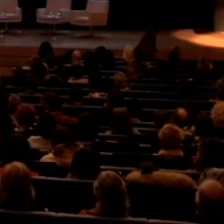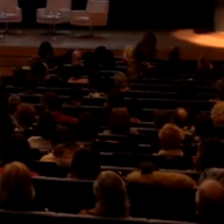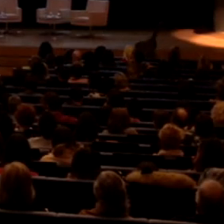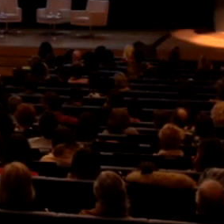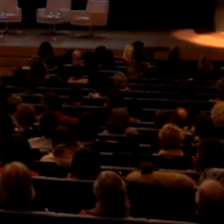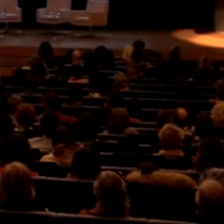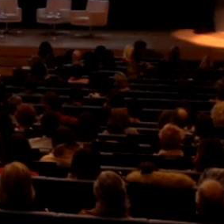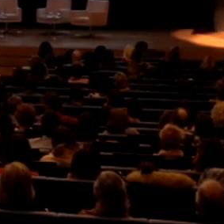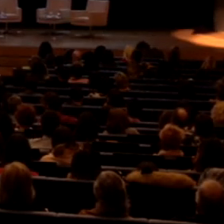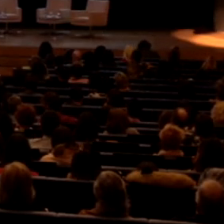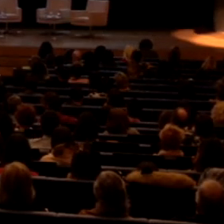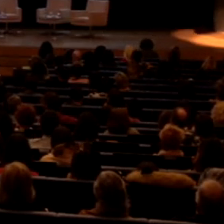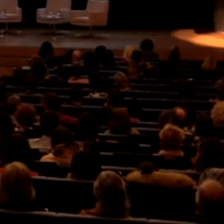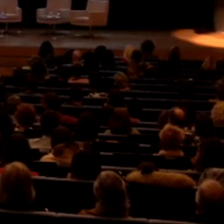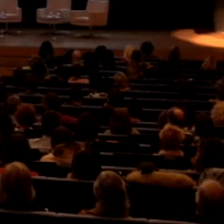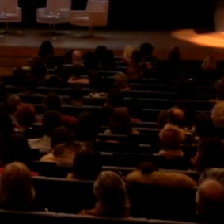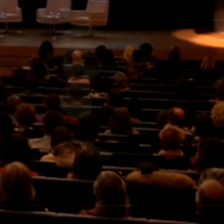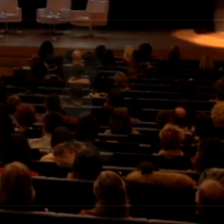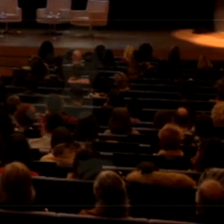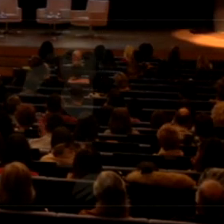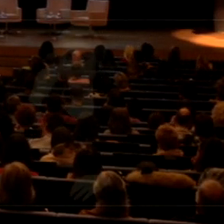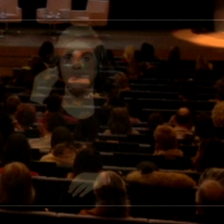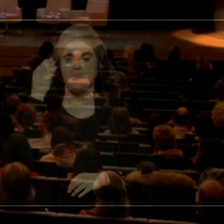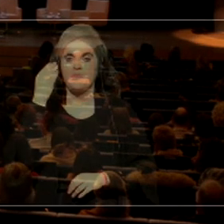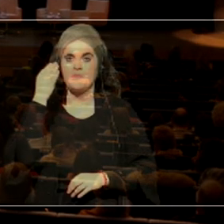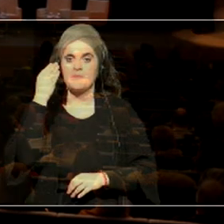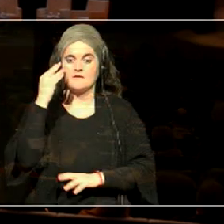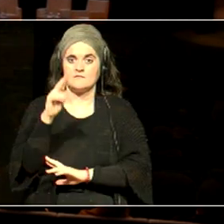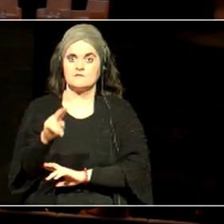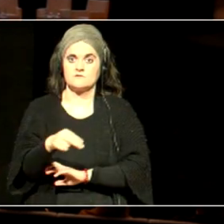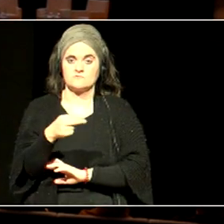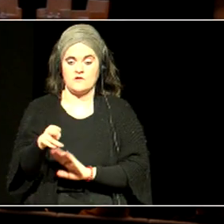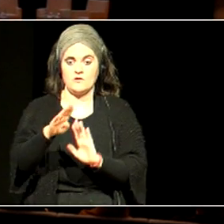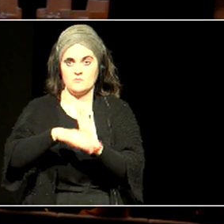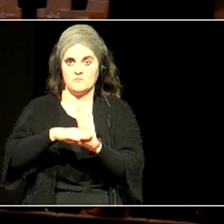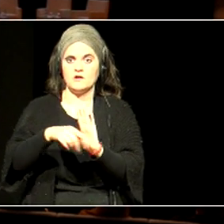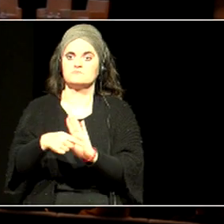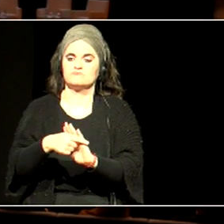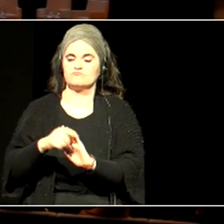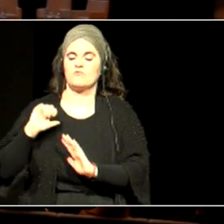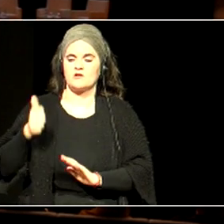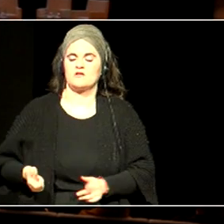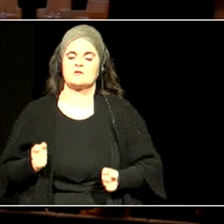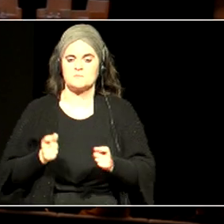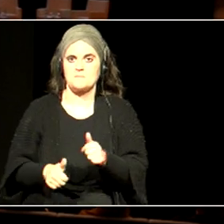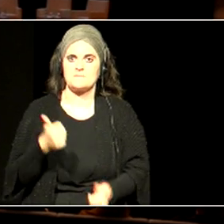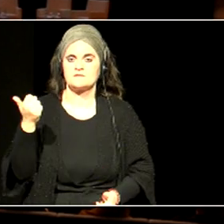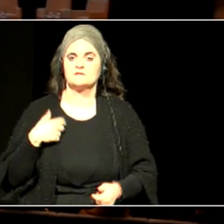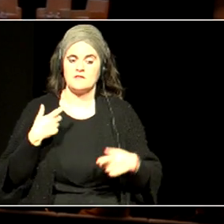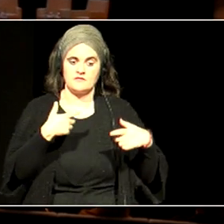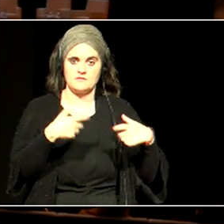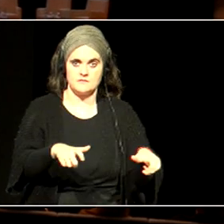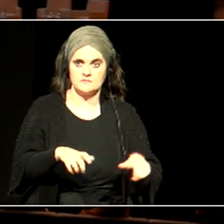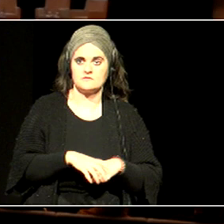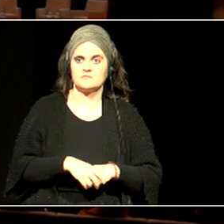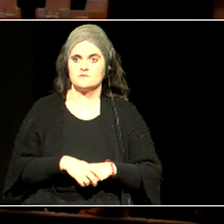ustartu egindugu, eta uste dut, ateratako plana, aberatzagoa izan dela. Departamentukoak,